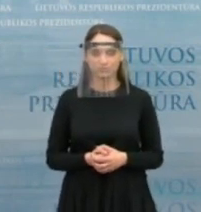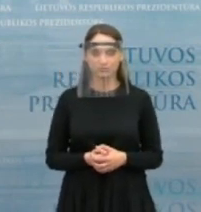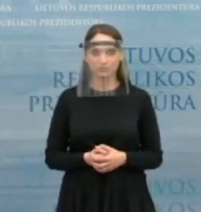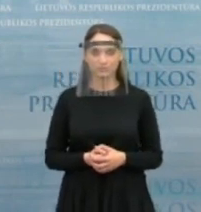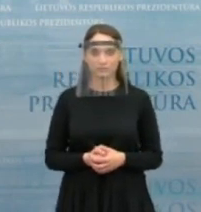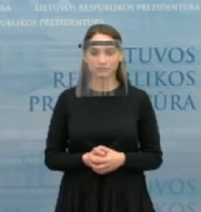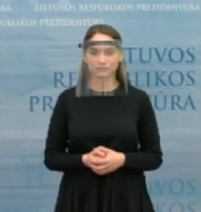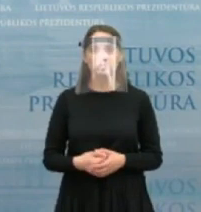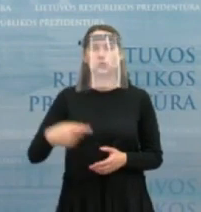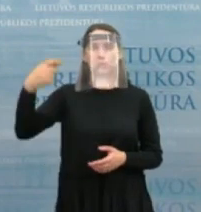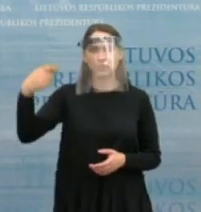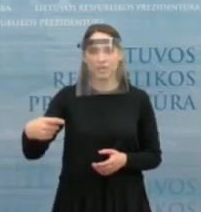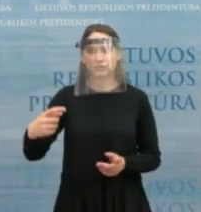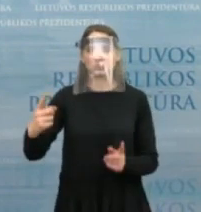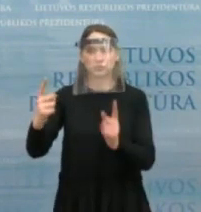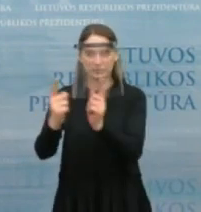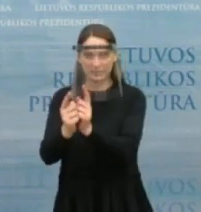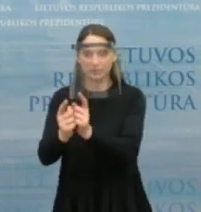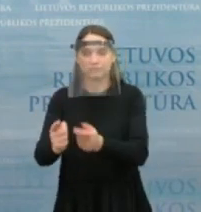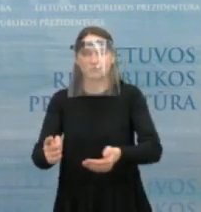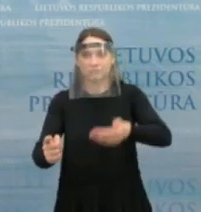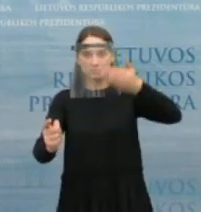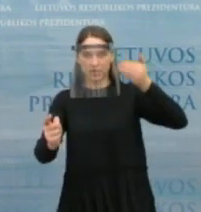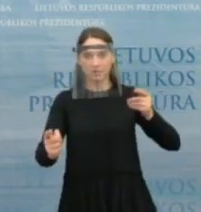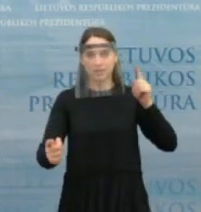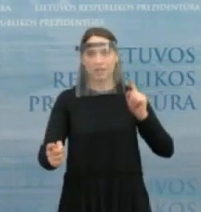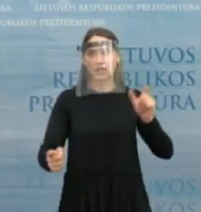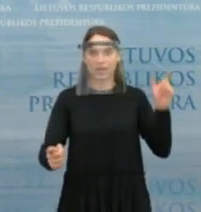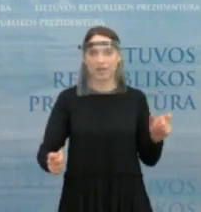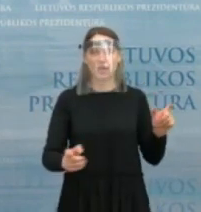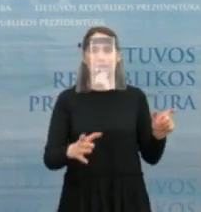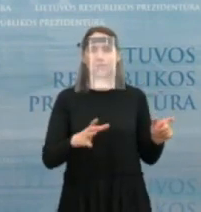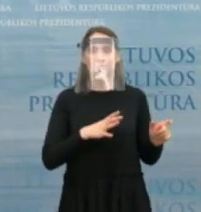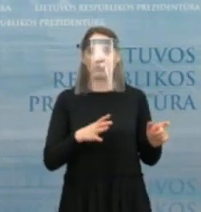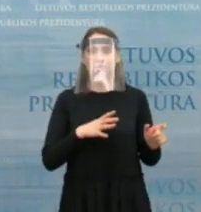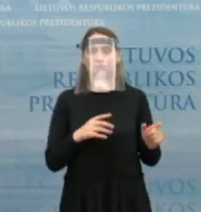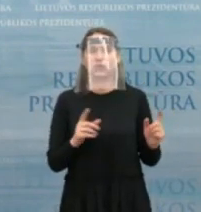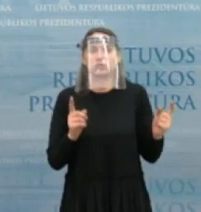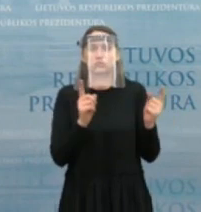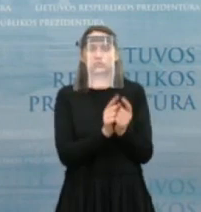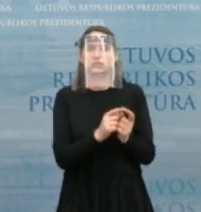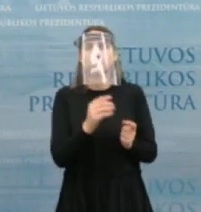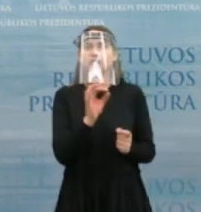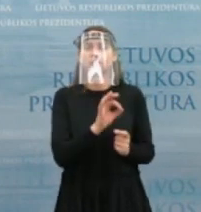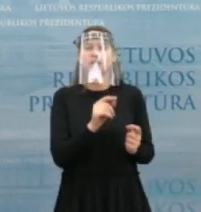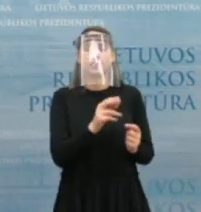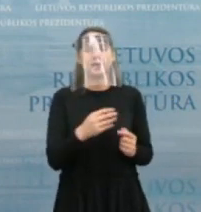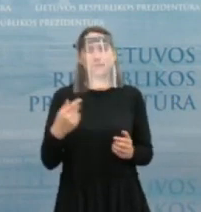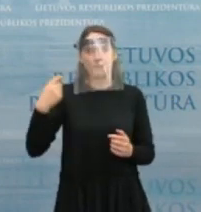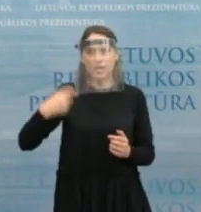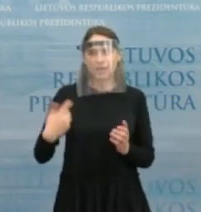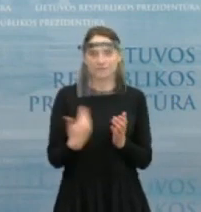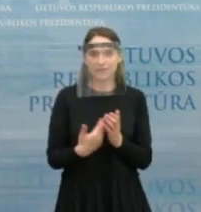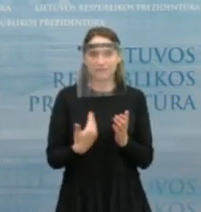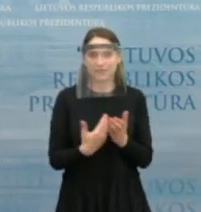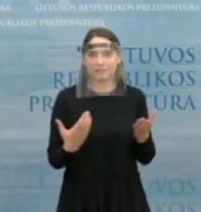su prezidentu visi kandidatai į ministrus taip pat buvo susitikęs su prezidento patarėjas.